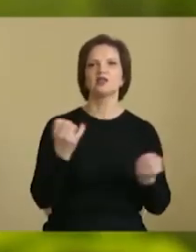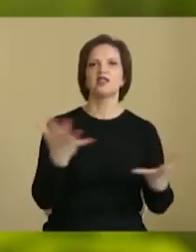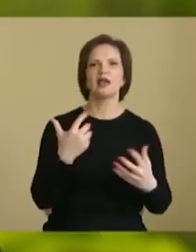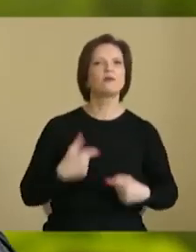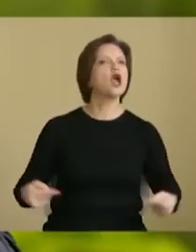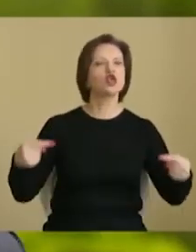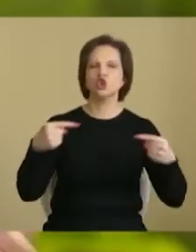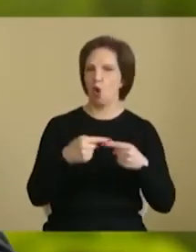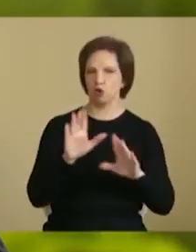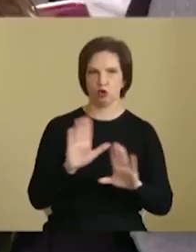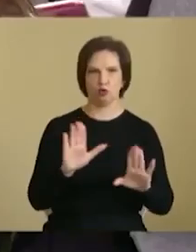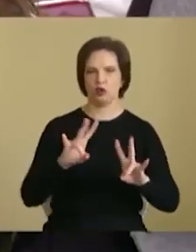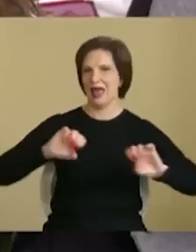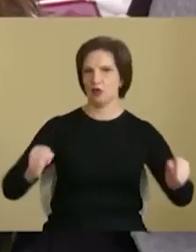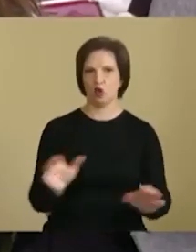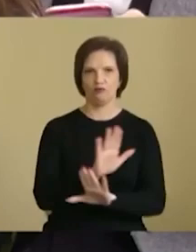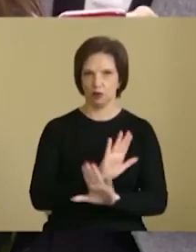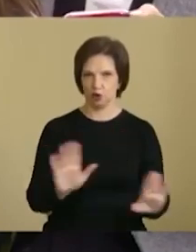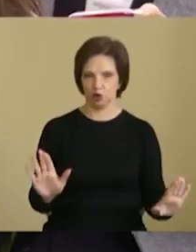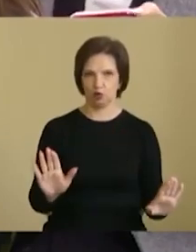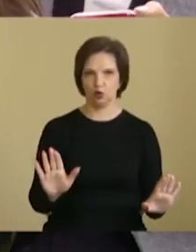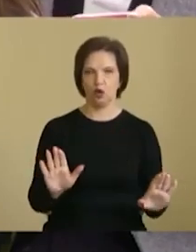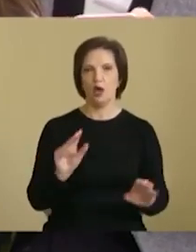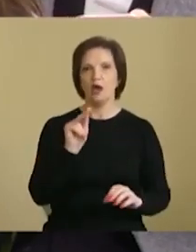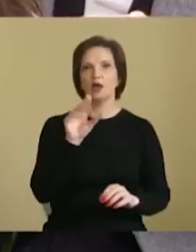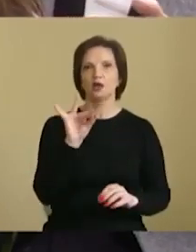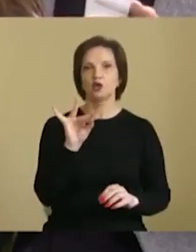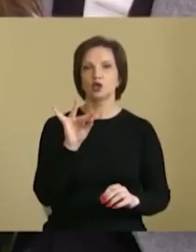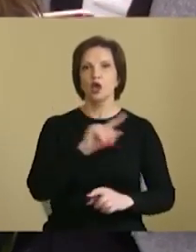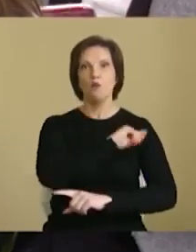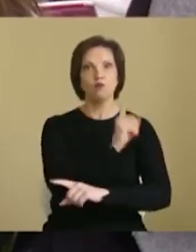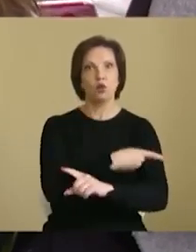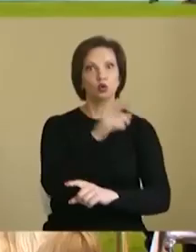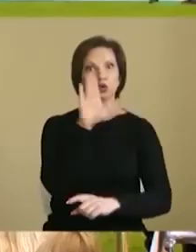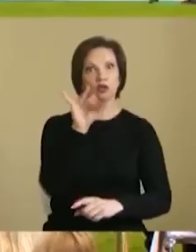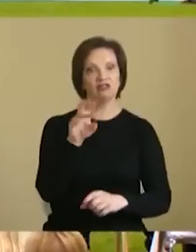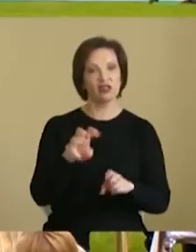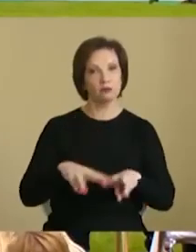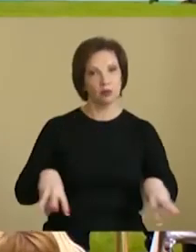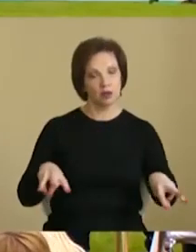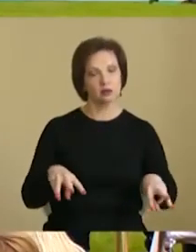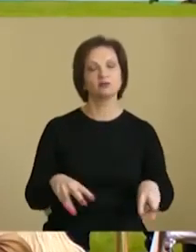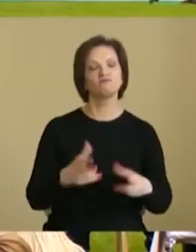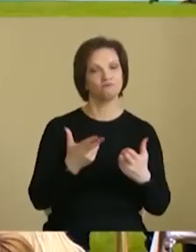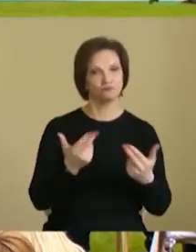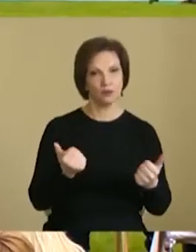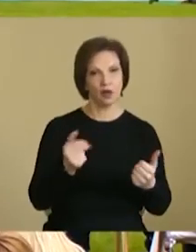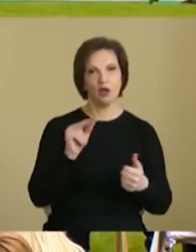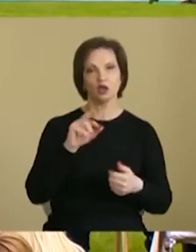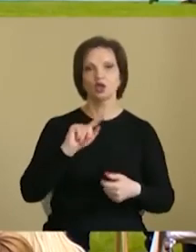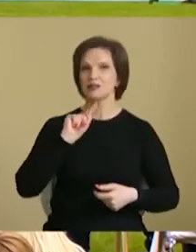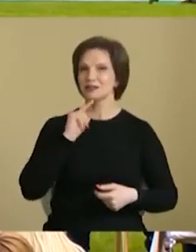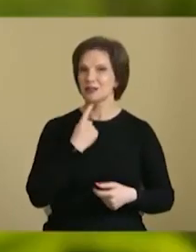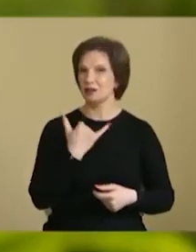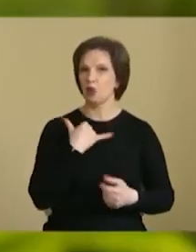не товаришую. Да? Да. Чи потужний він міністр? Так. Чи складна у